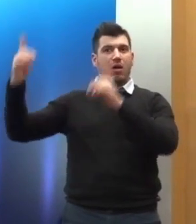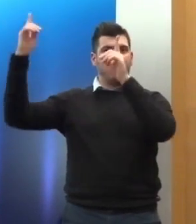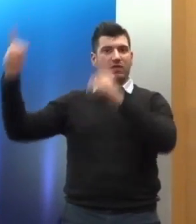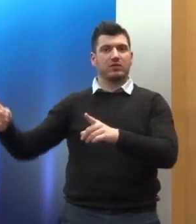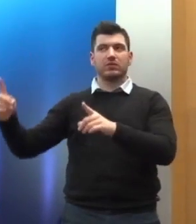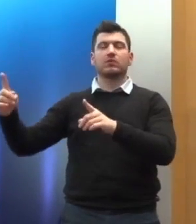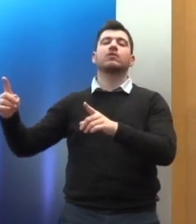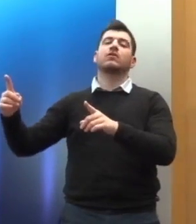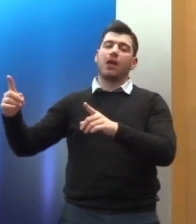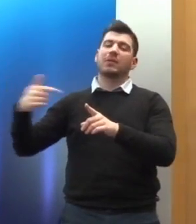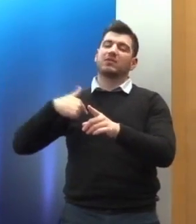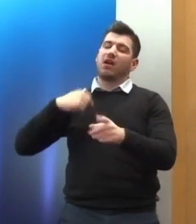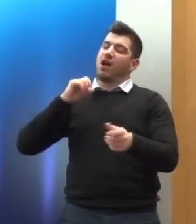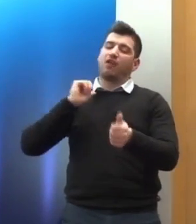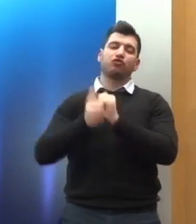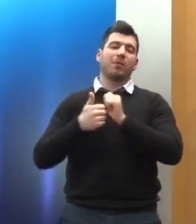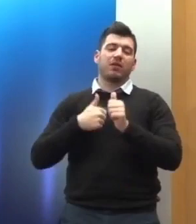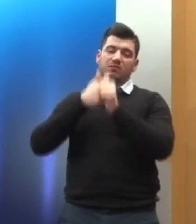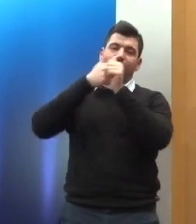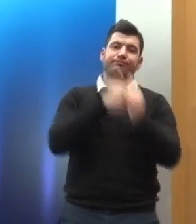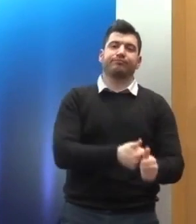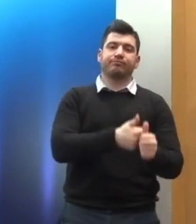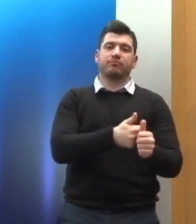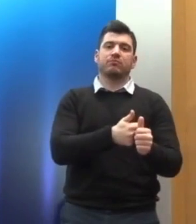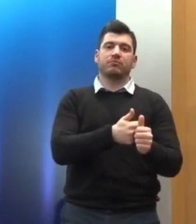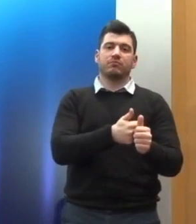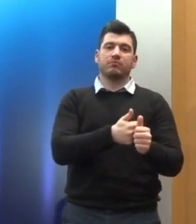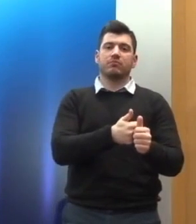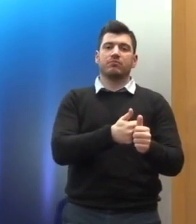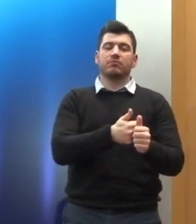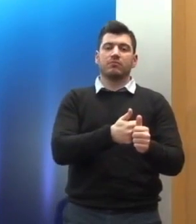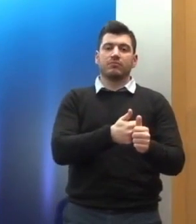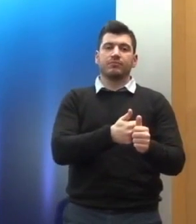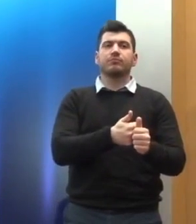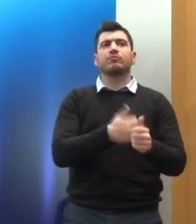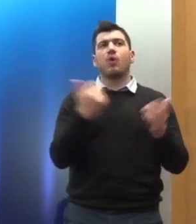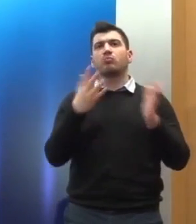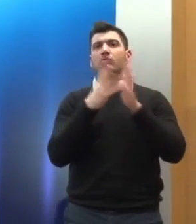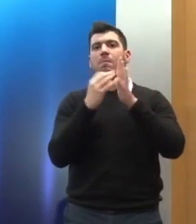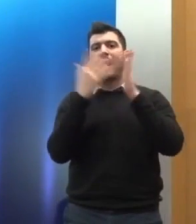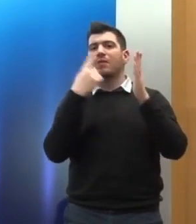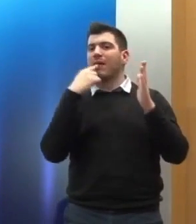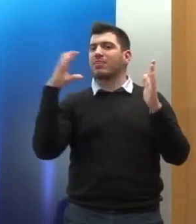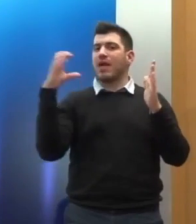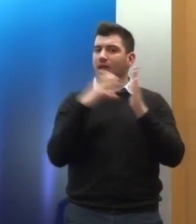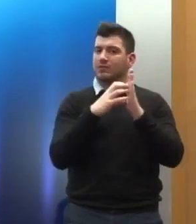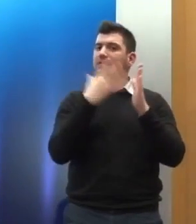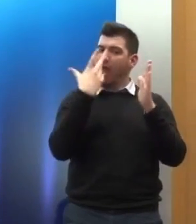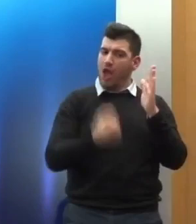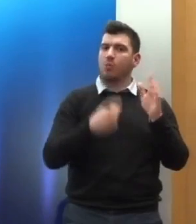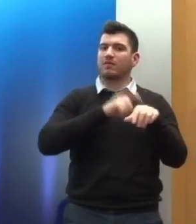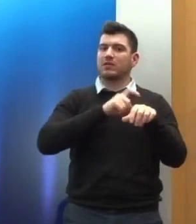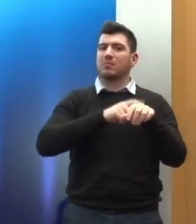που ανατρέπουν αμετάκλητες αποφάσεις της πολιτικής δικαιοσύνης όπως ανάλογες διατάξεις έχουμε ήδη για τη